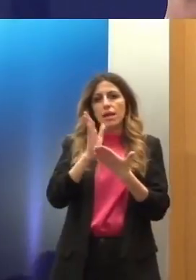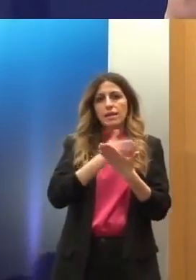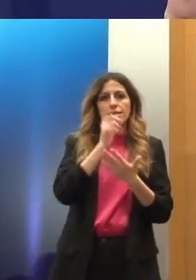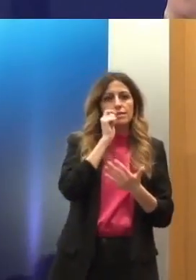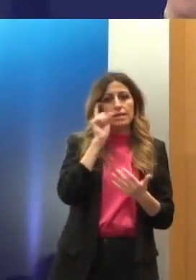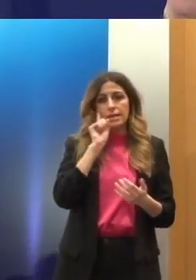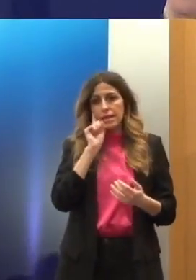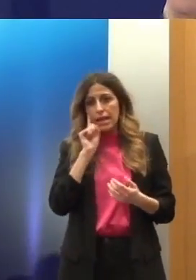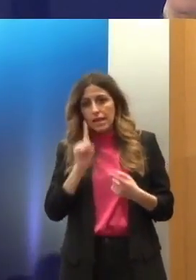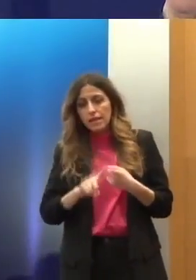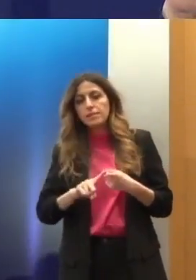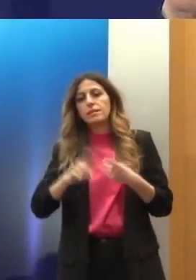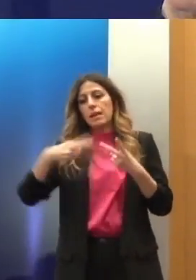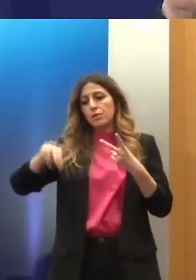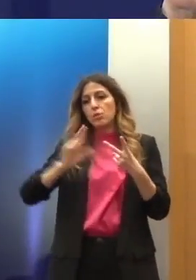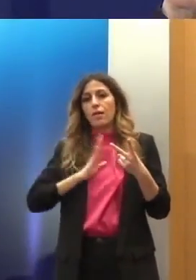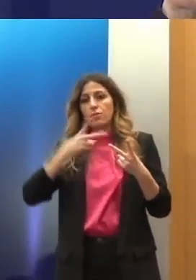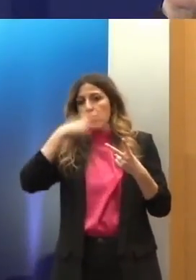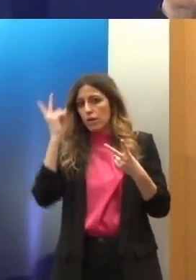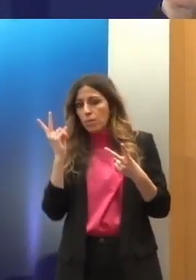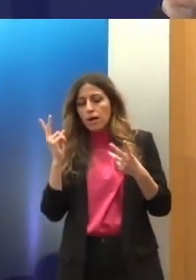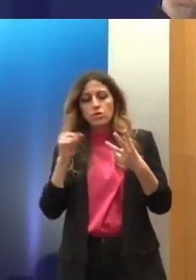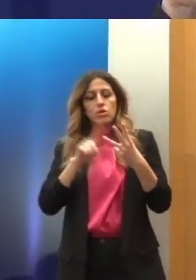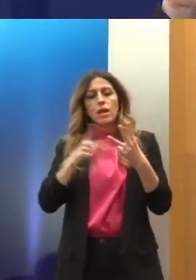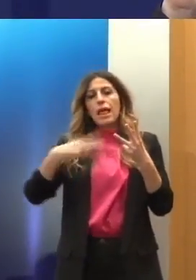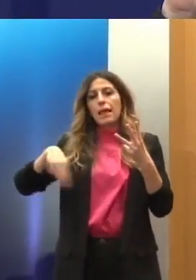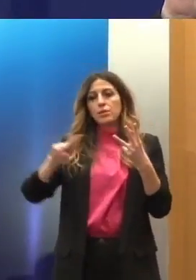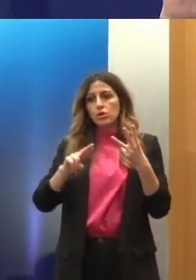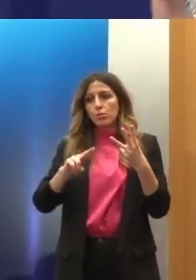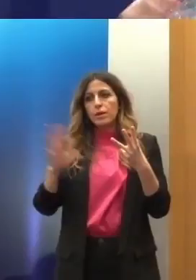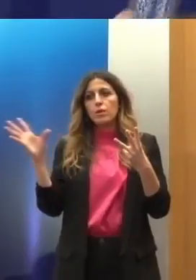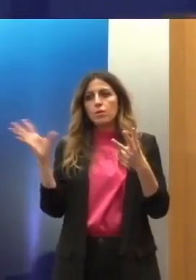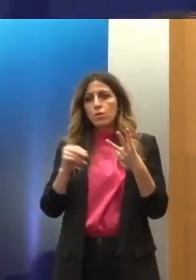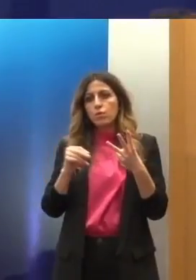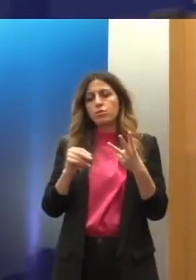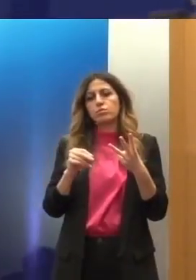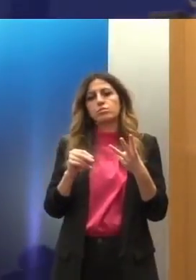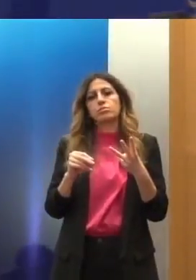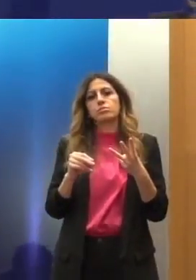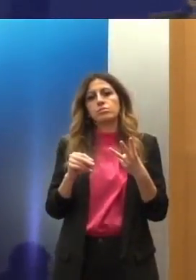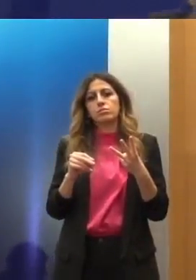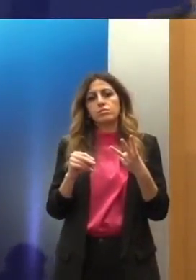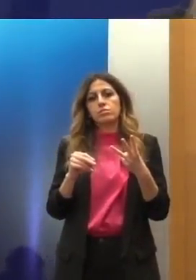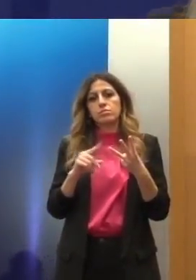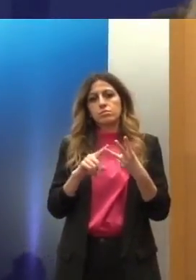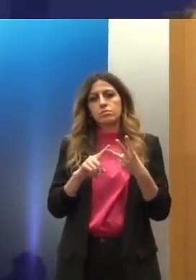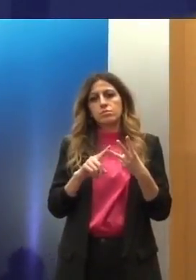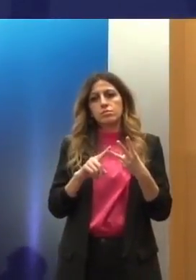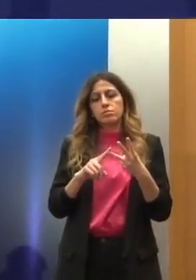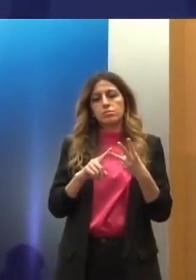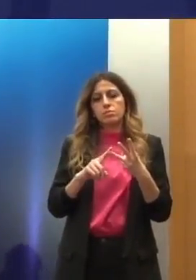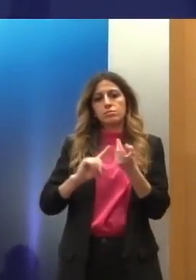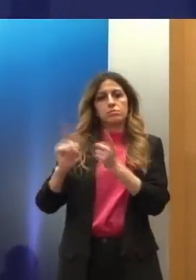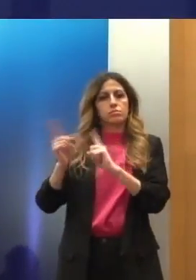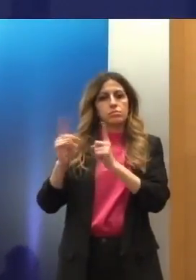η Επιτροπή Ανθρωπίνων Δικαιωμάτων και η Επιτροπή για το Σύμφωνο για τα Κοινωνικά